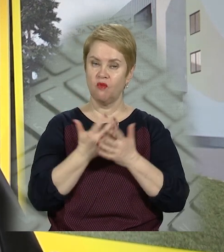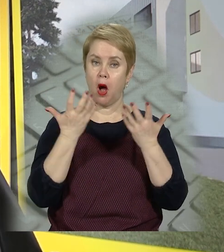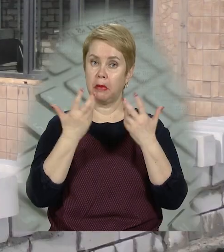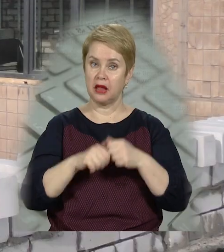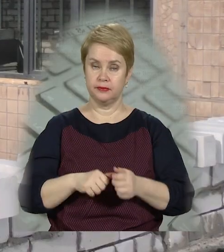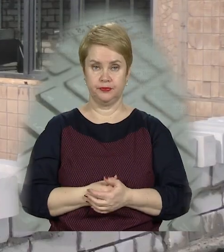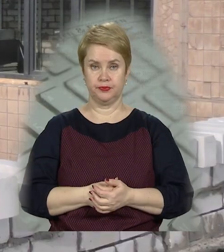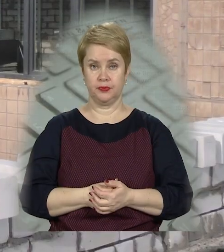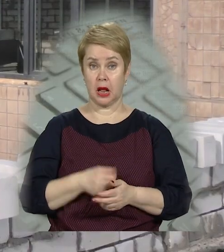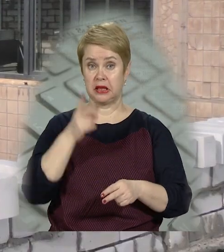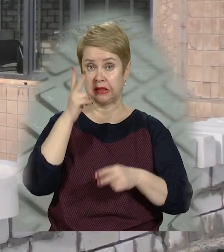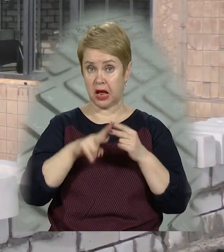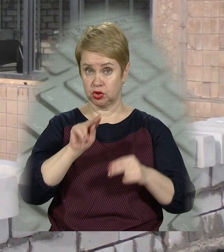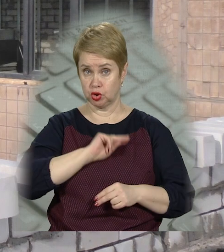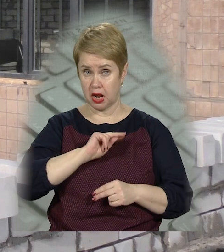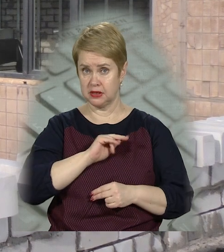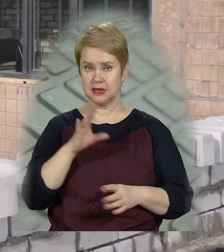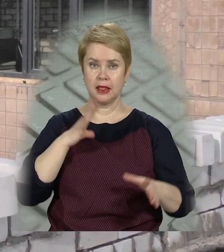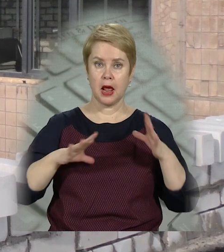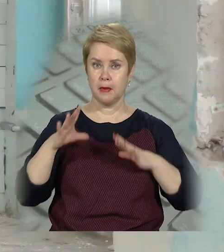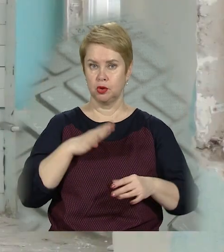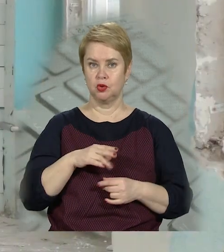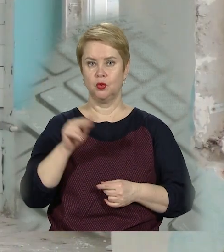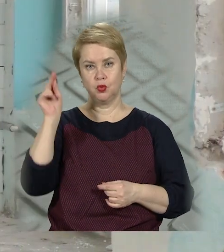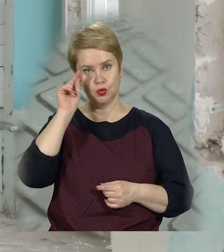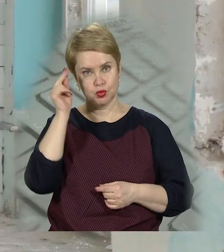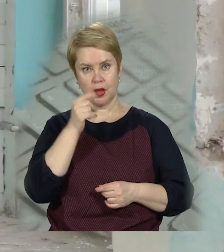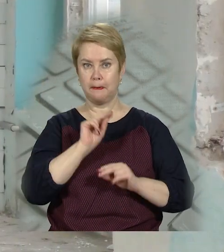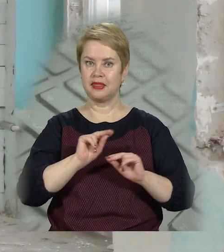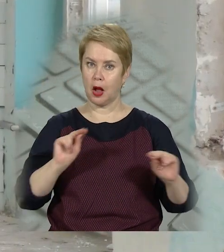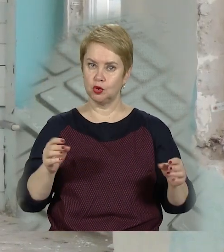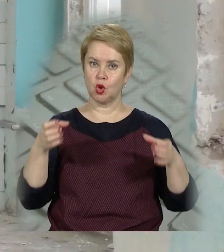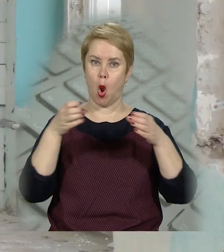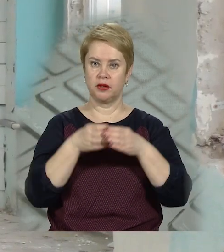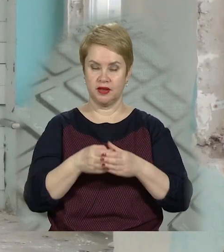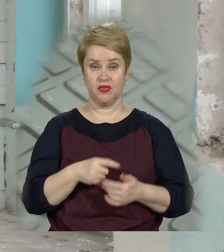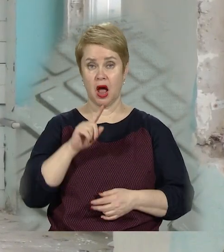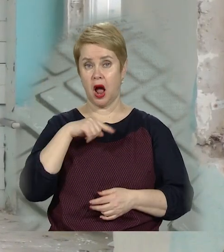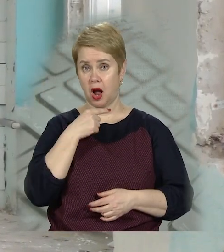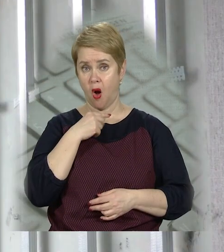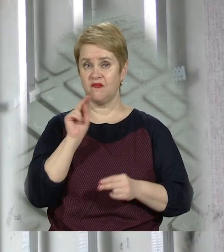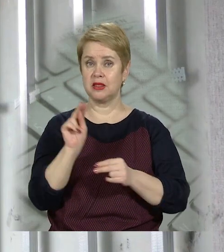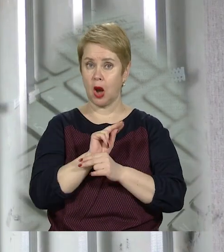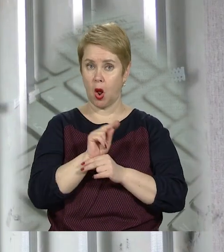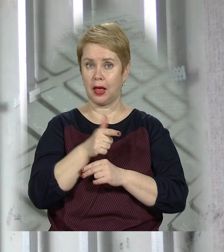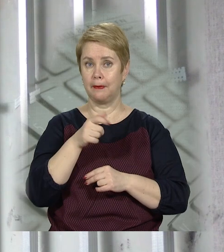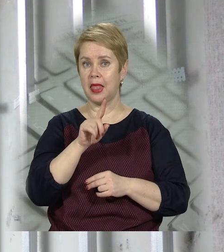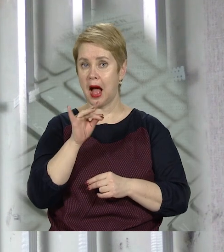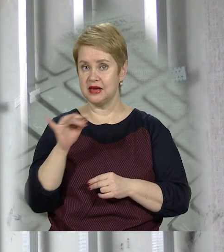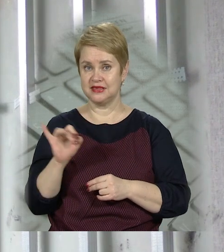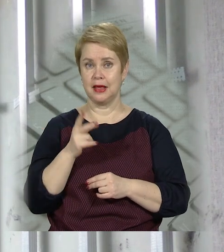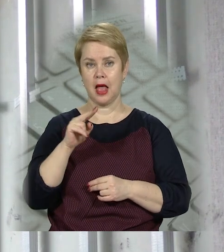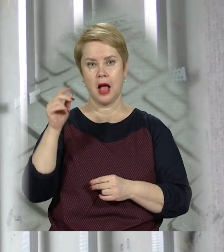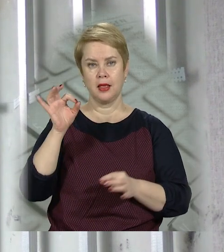обладнанні. На завершення робіт із натерпінням чекають учні та педагогічний колектив, кажуть у відремонтованій гімназії.